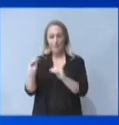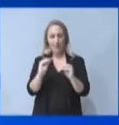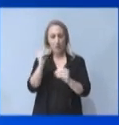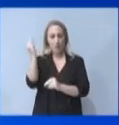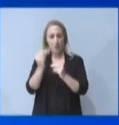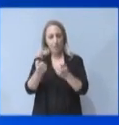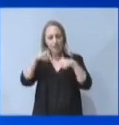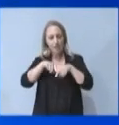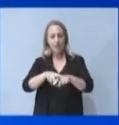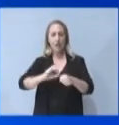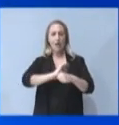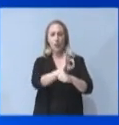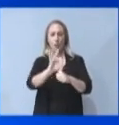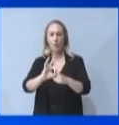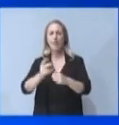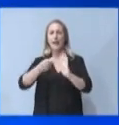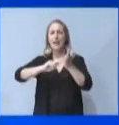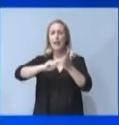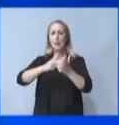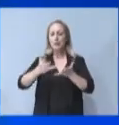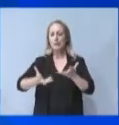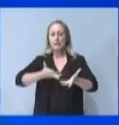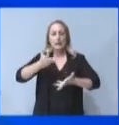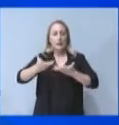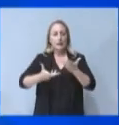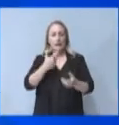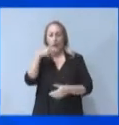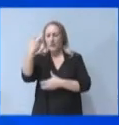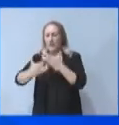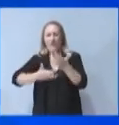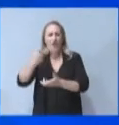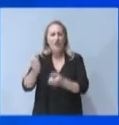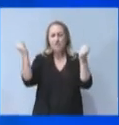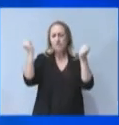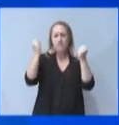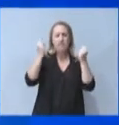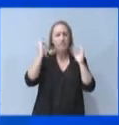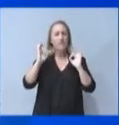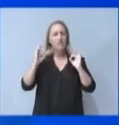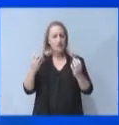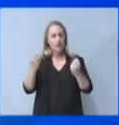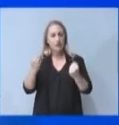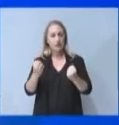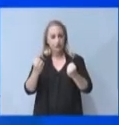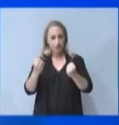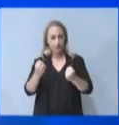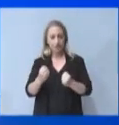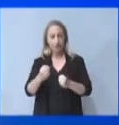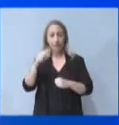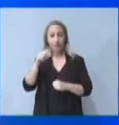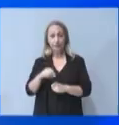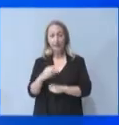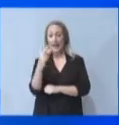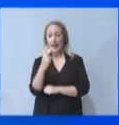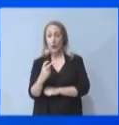πανδημία, οικονομική αναστάτωση και φυσικές καταστροφές. Οι 19 από τους